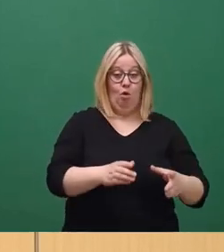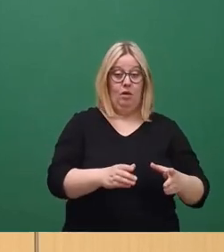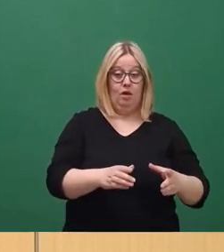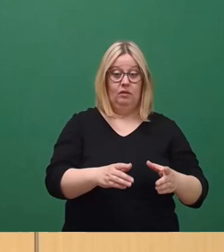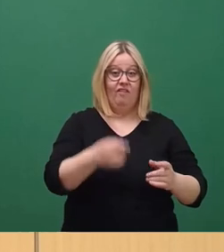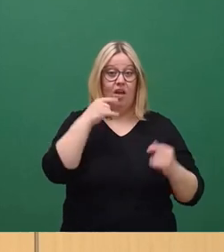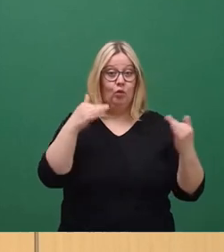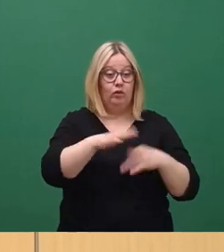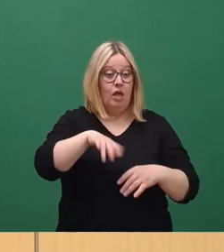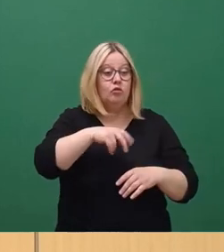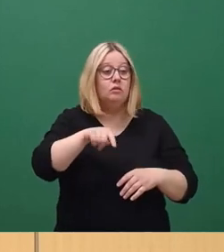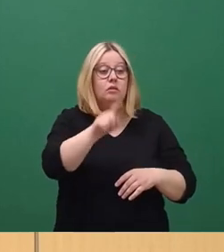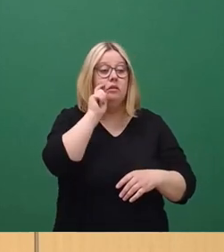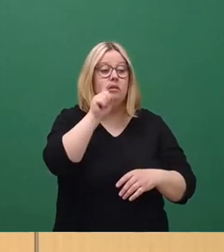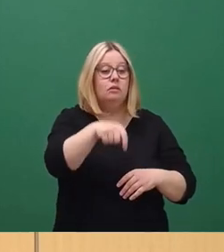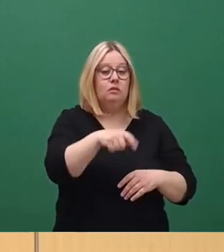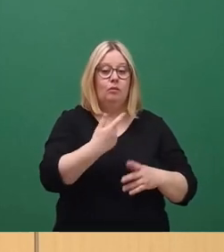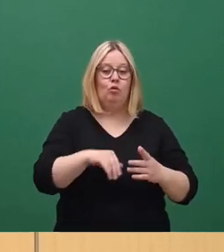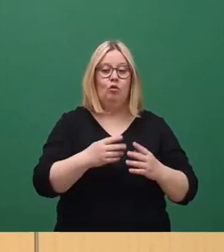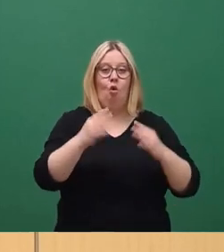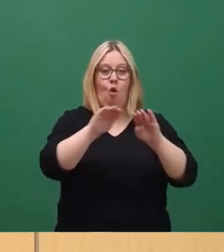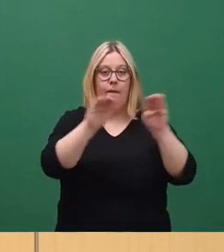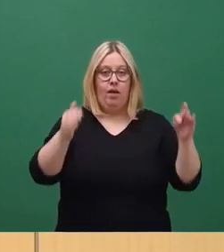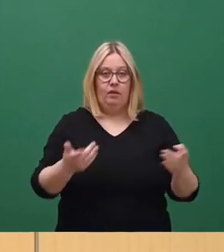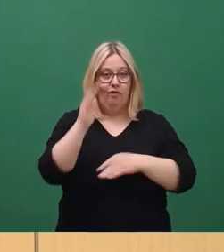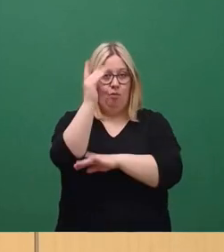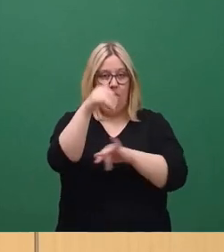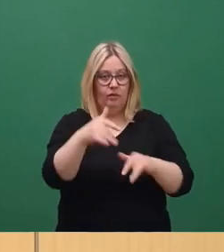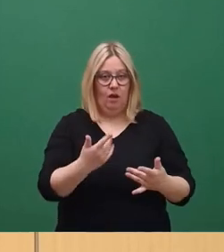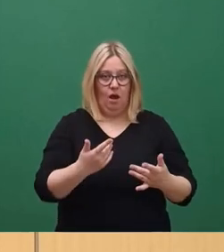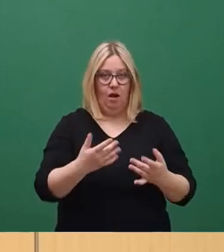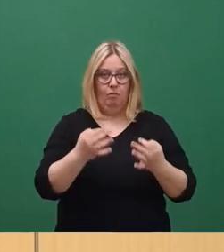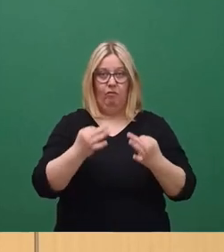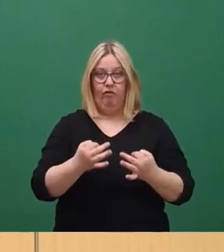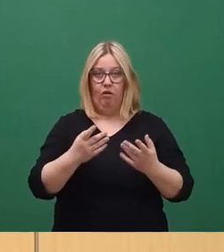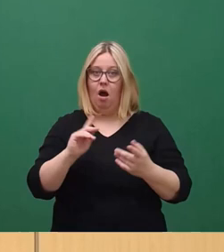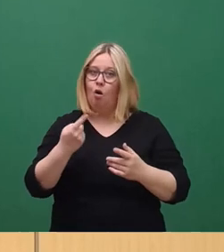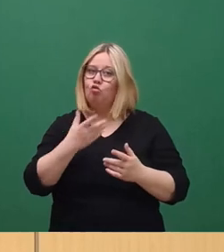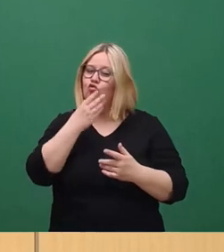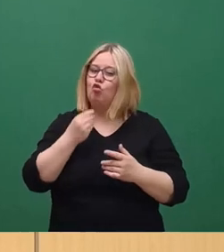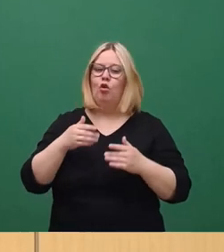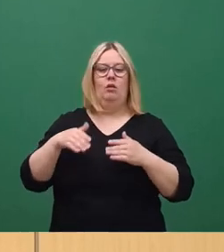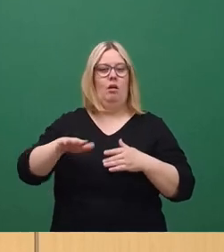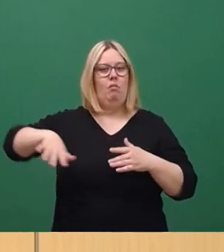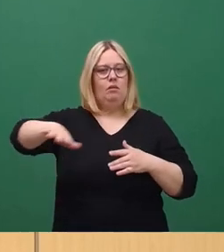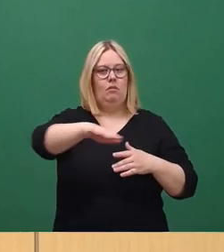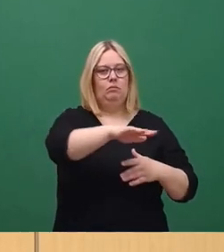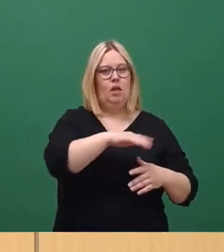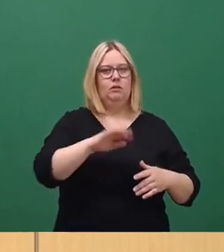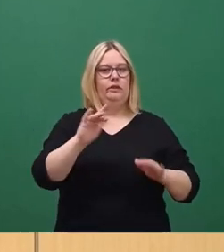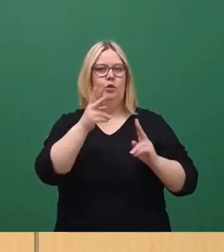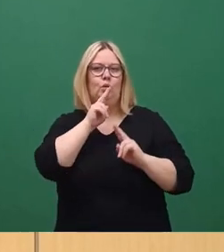Grünflächen vorbeigehen, an diesen Hochbeeten, wo die Bäume stehen. Mit einmal tun sich dort intime, abgeriegelte Plätze auf, die eine ungeheure Ruhe